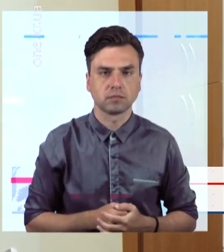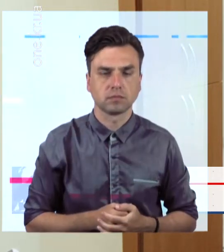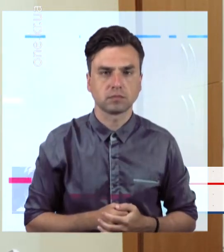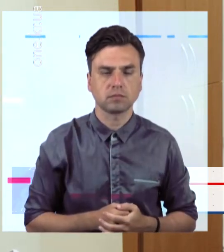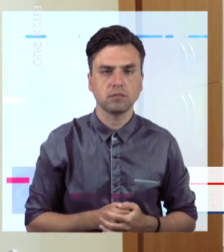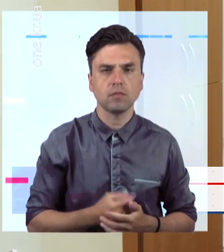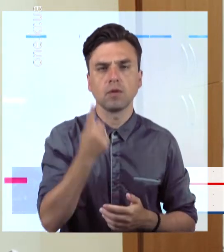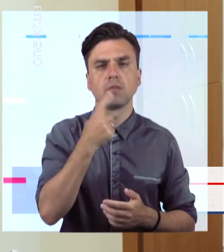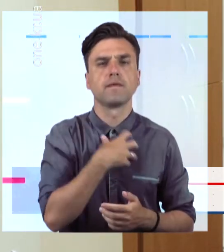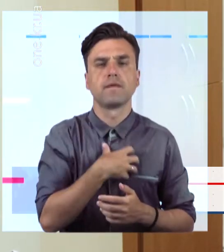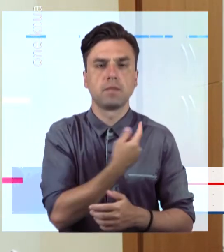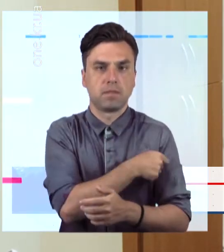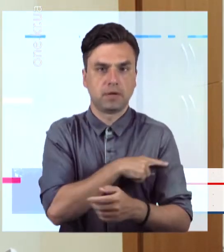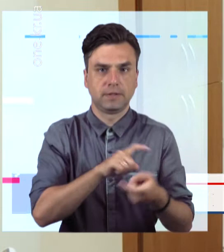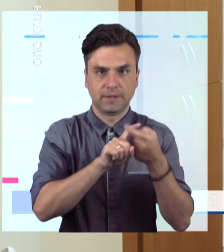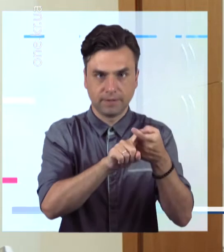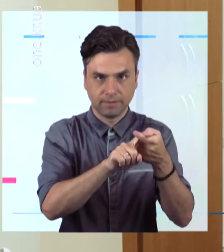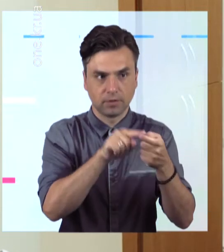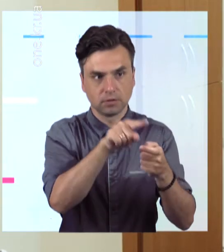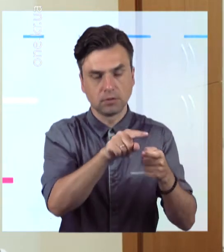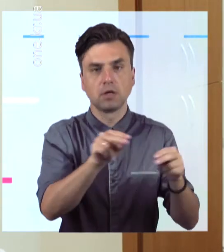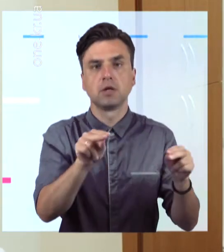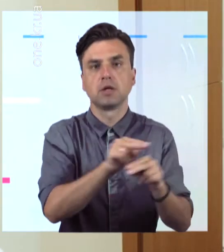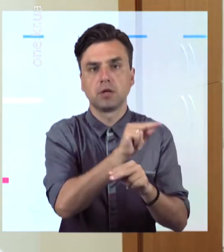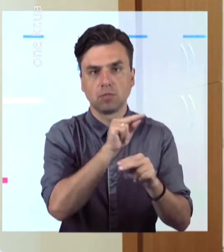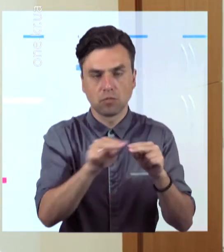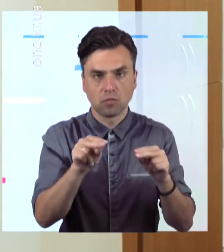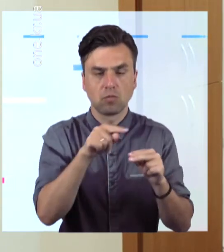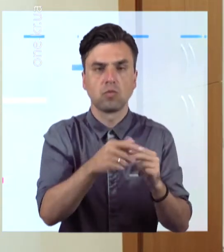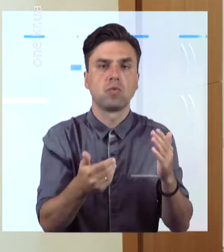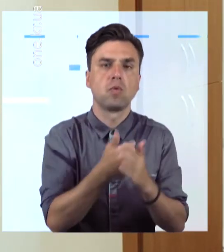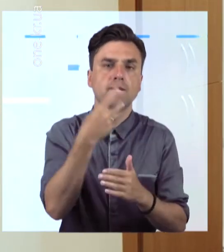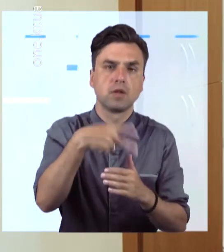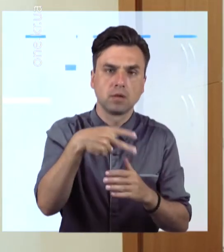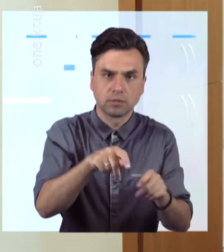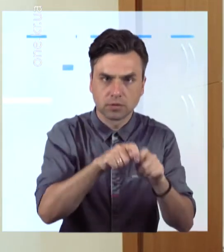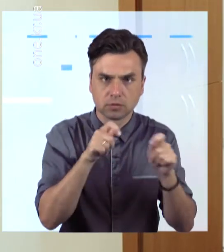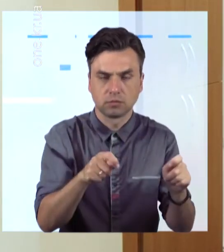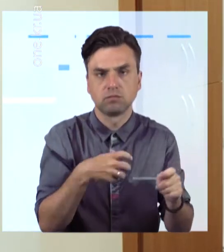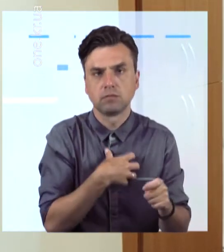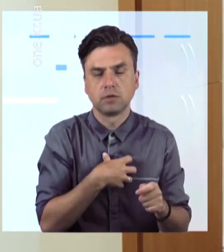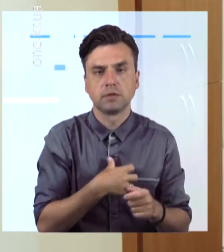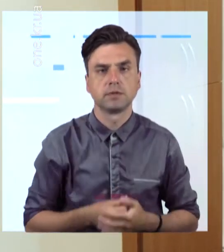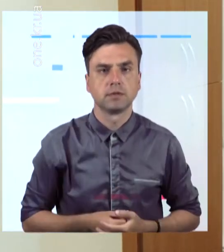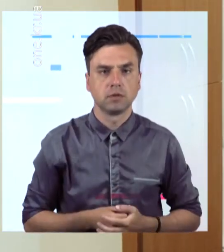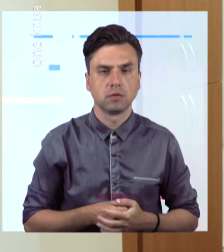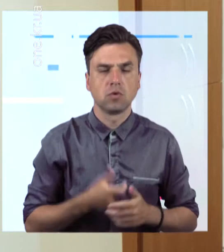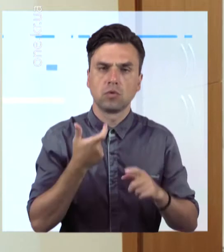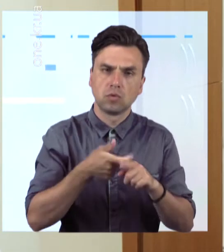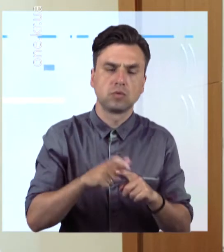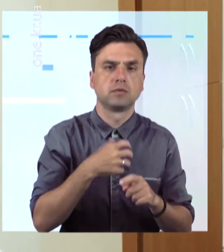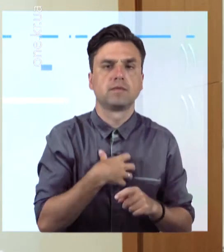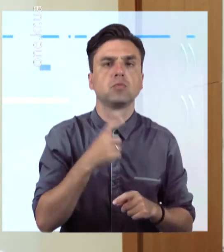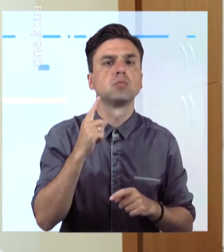лікарні, а також влаштування сучасної медичної клініко-діагностичної лабораторії. Це дуже